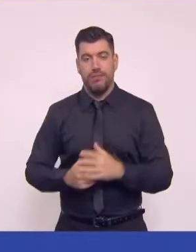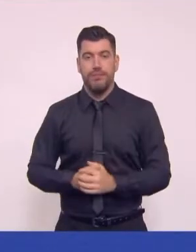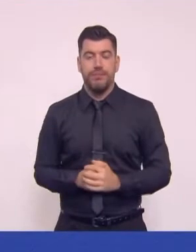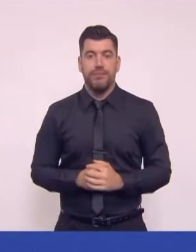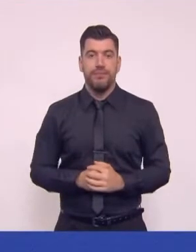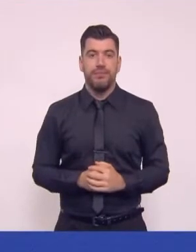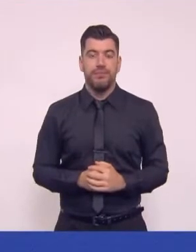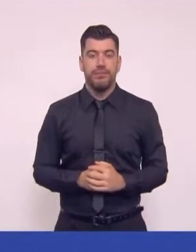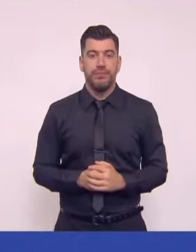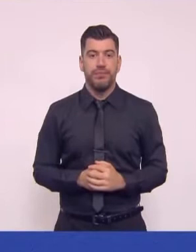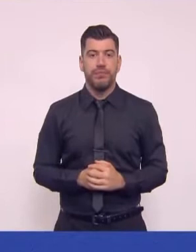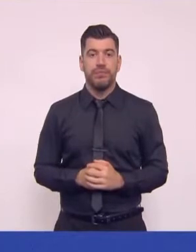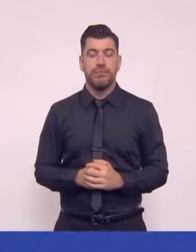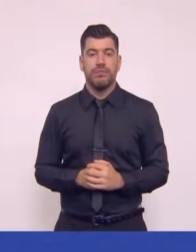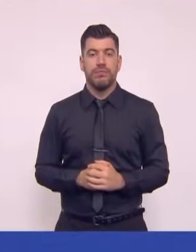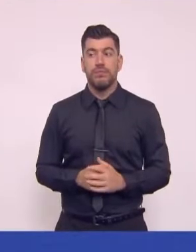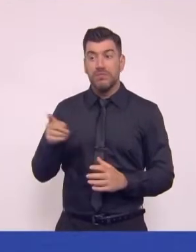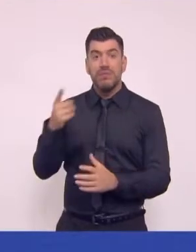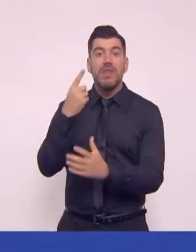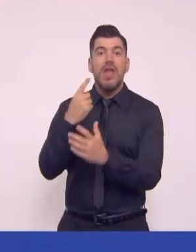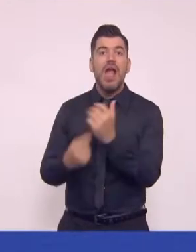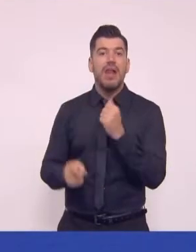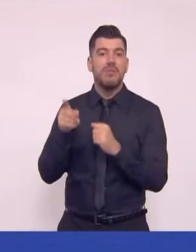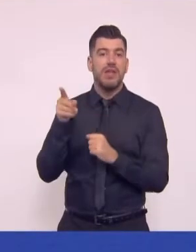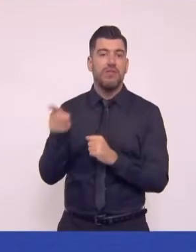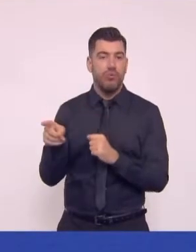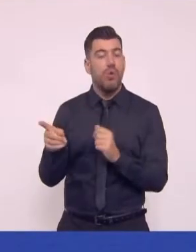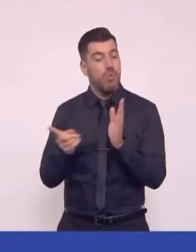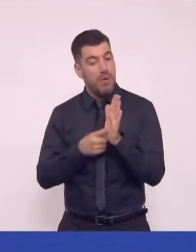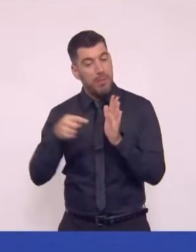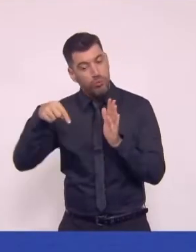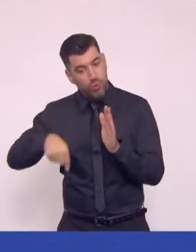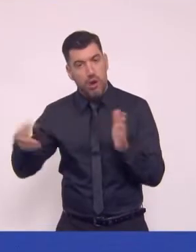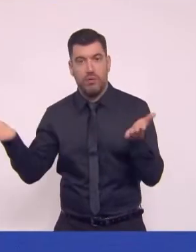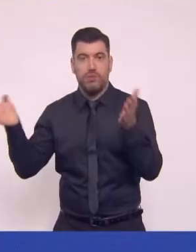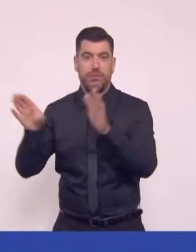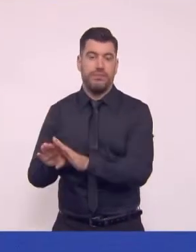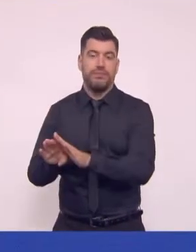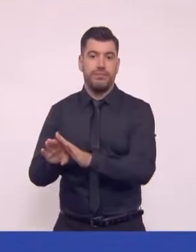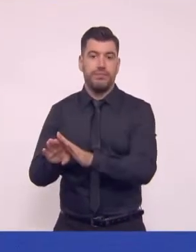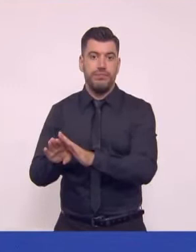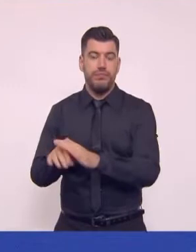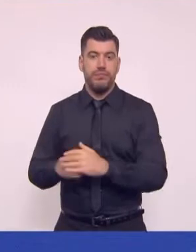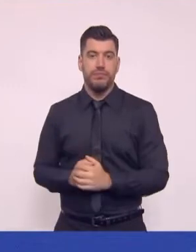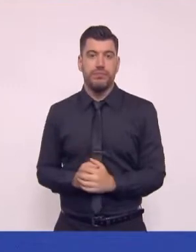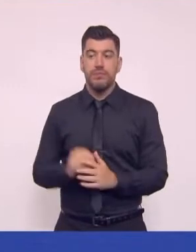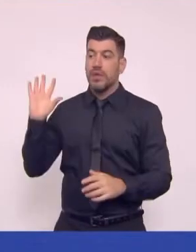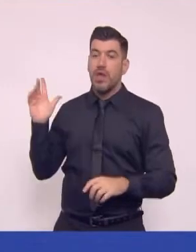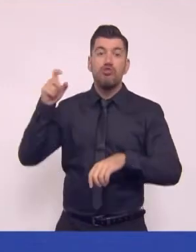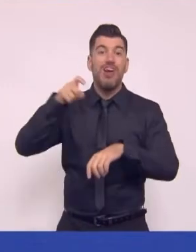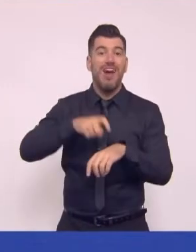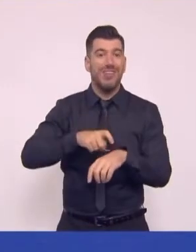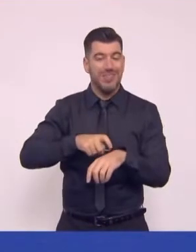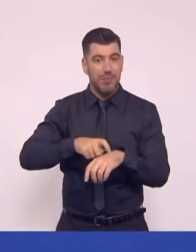Αυτό το έλλειμμα προσπαθούμε να καλύψουμε. Ουσιαστικά μέχρι τώρα επιχειρούμε να